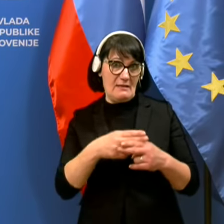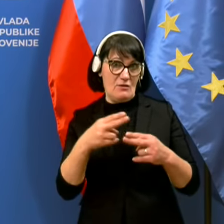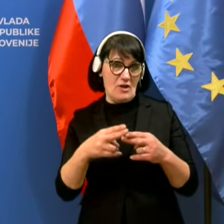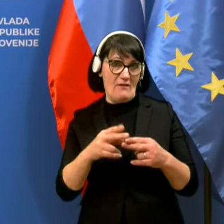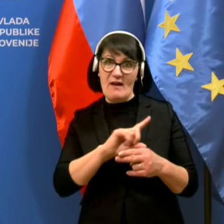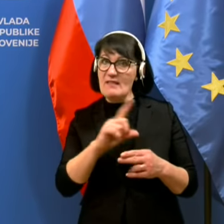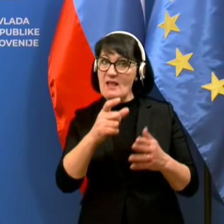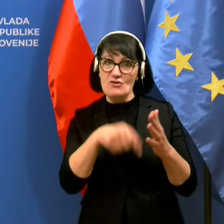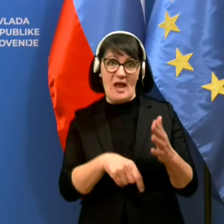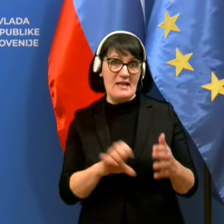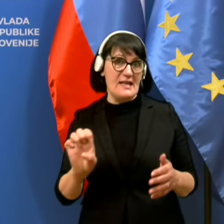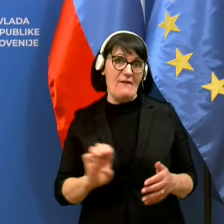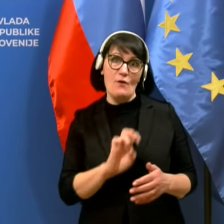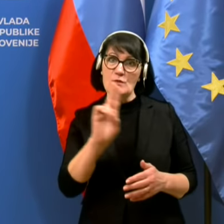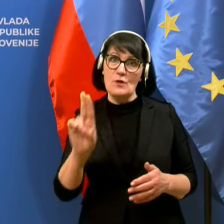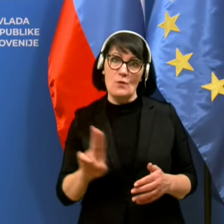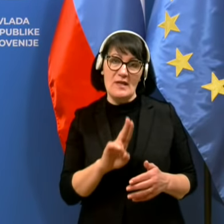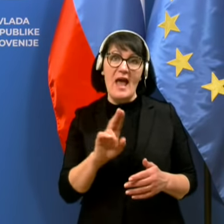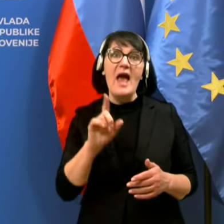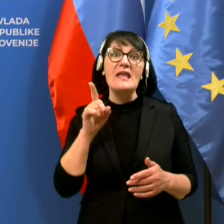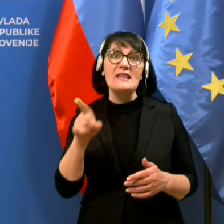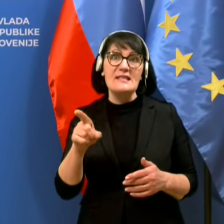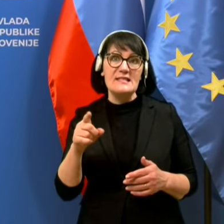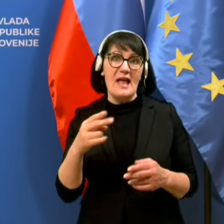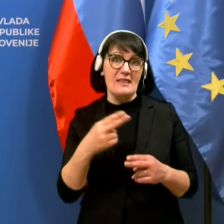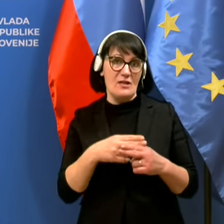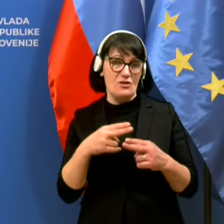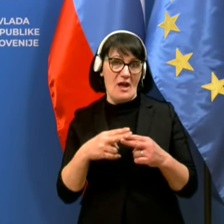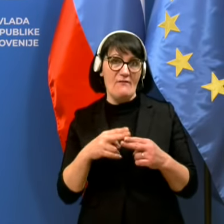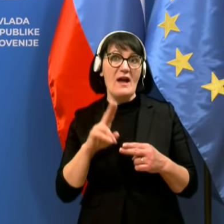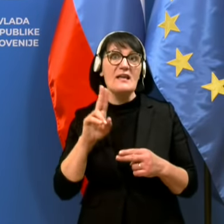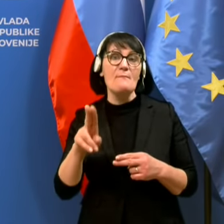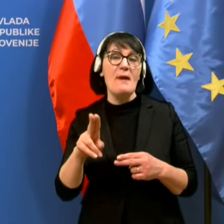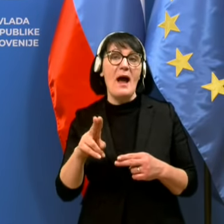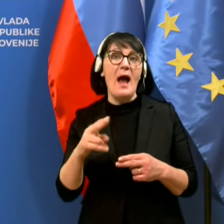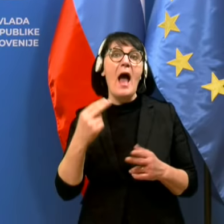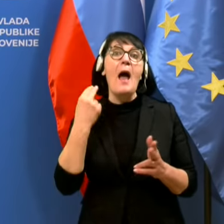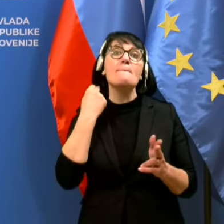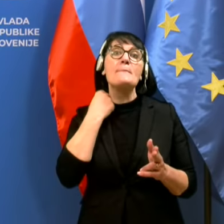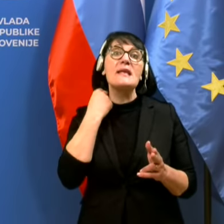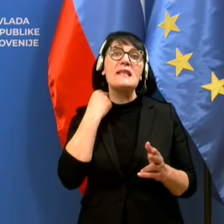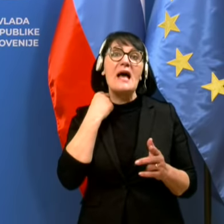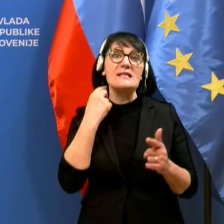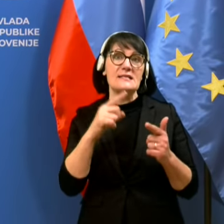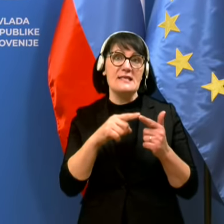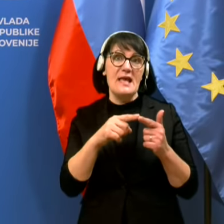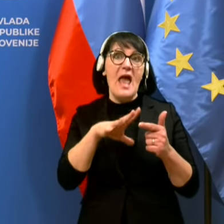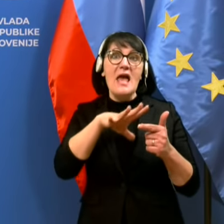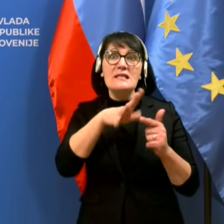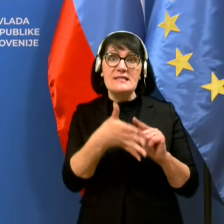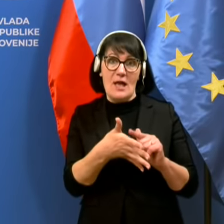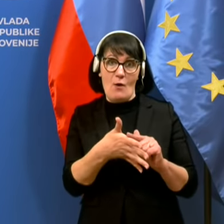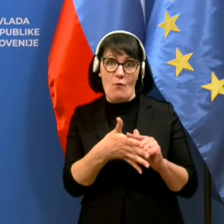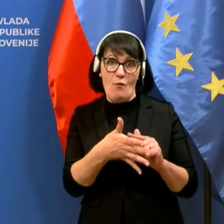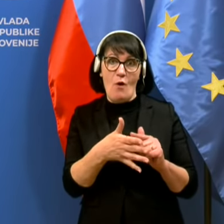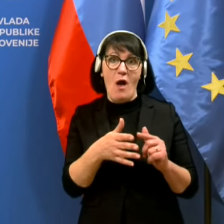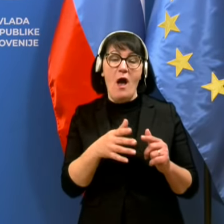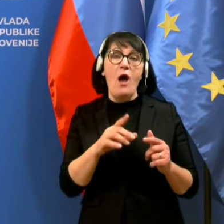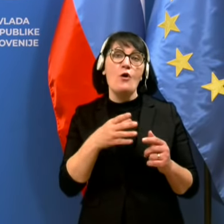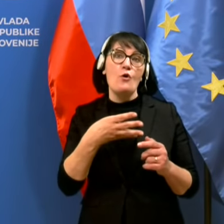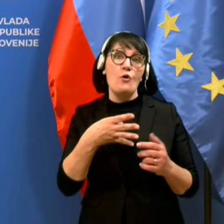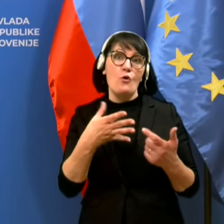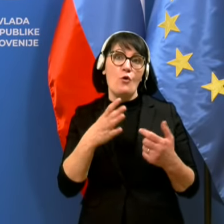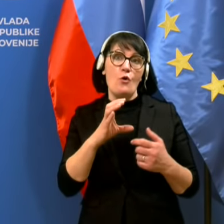in tudi kot tisto, ki je izpostavljena britanskemu sevu virusa COVID-19.